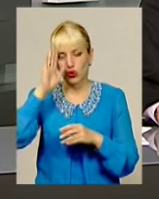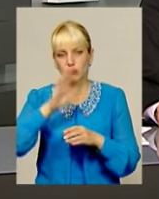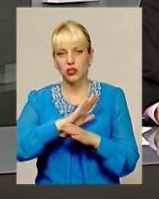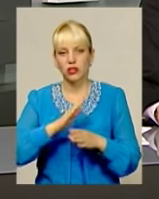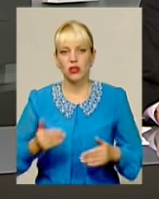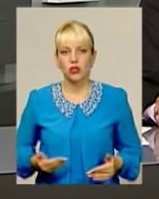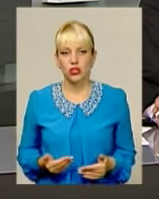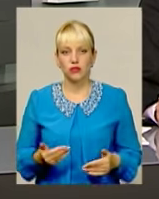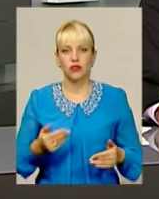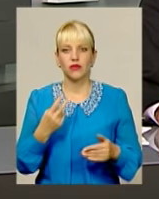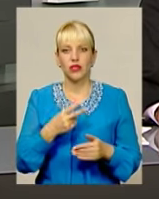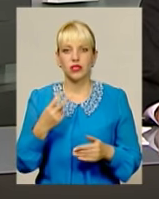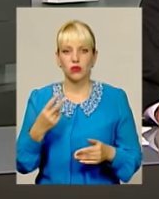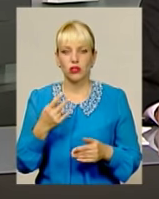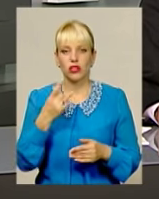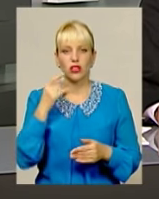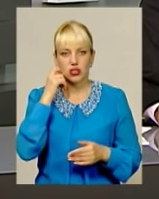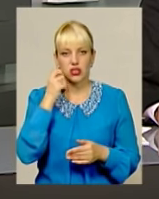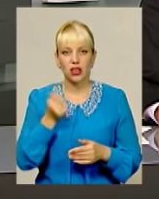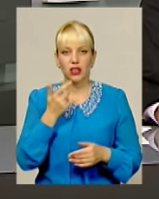-річчя кілька тижнів.